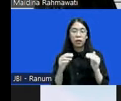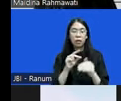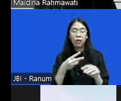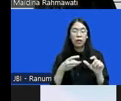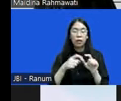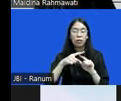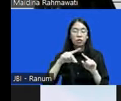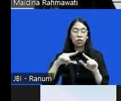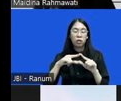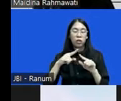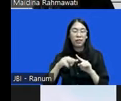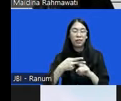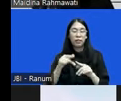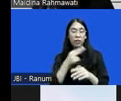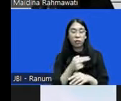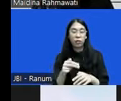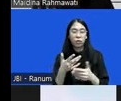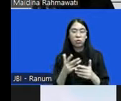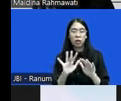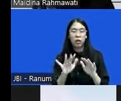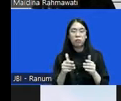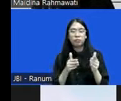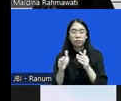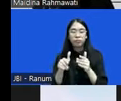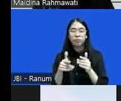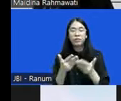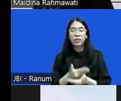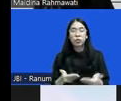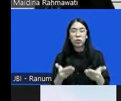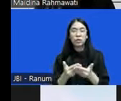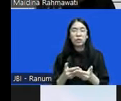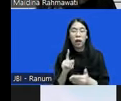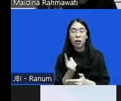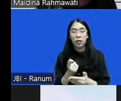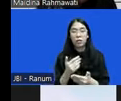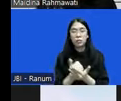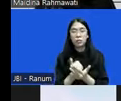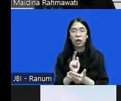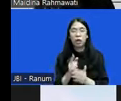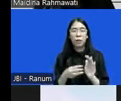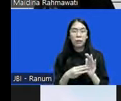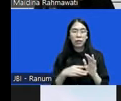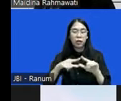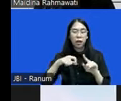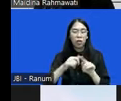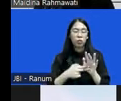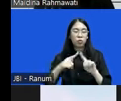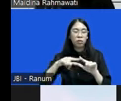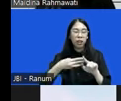tidak mengadres kondisi existing bahwa kita punya masalah ketidak akuntabelan atau masalah